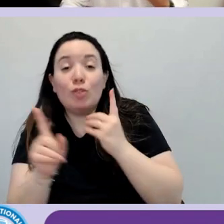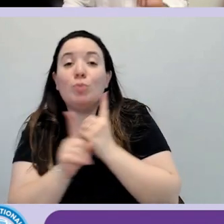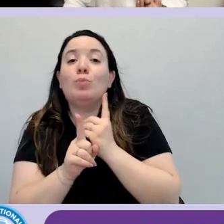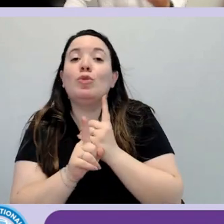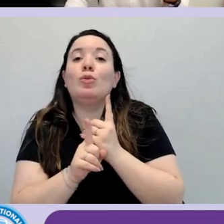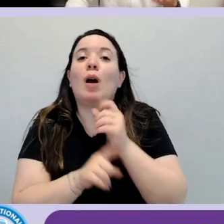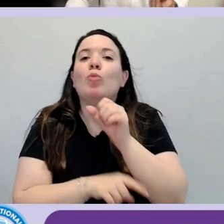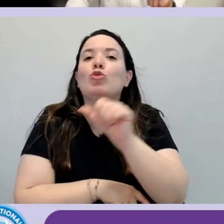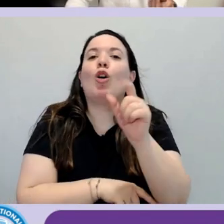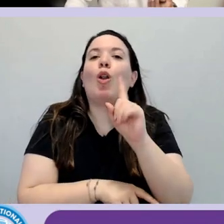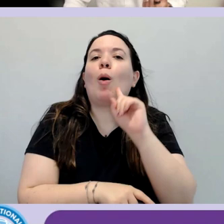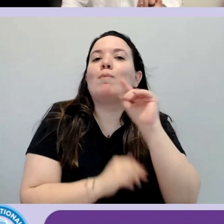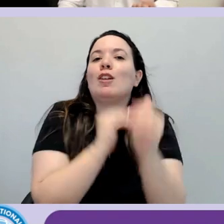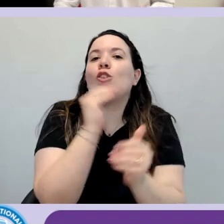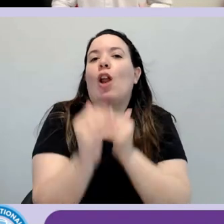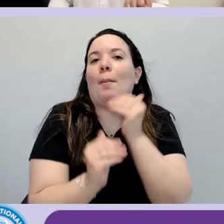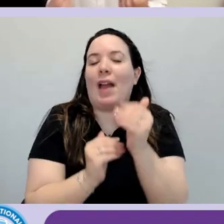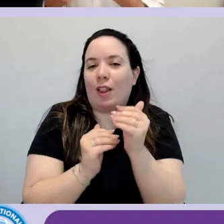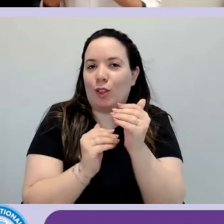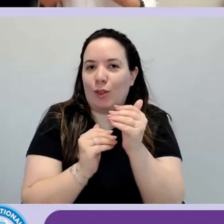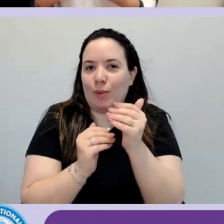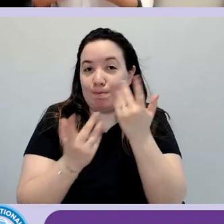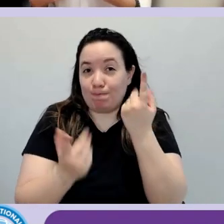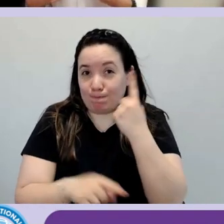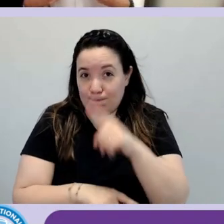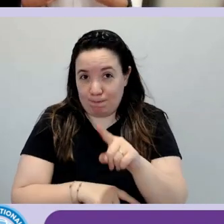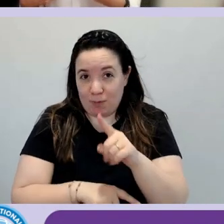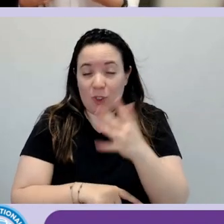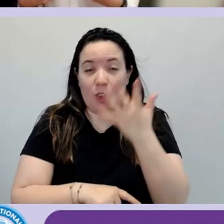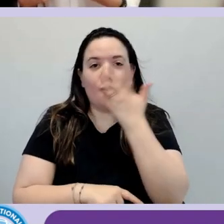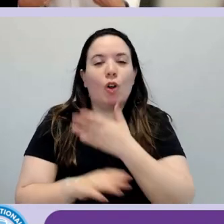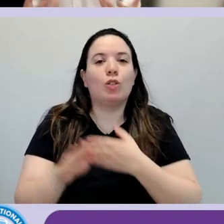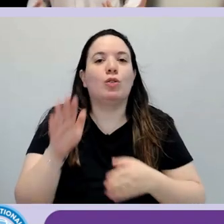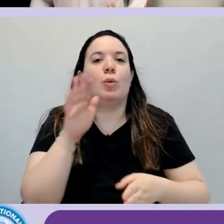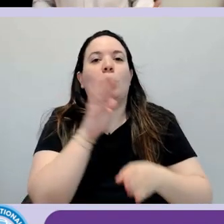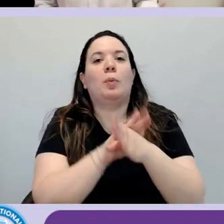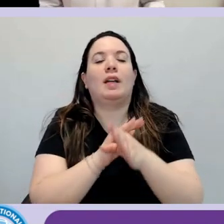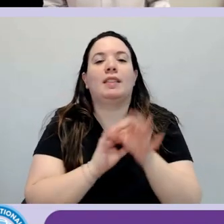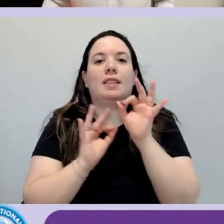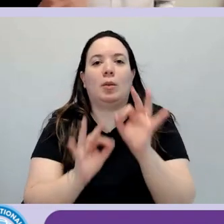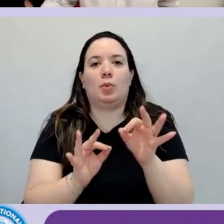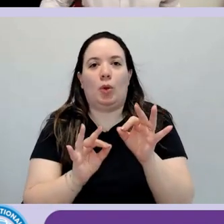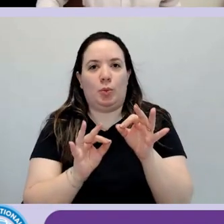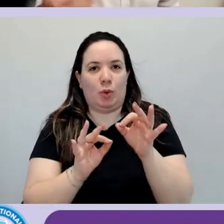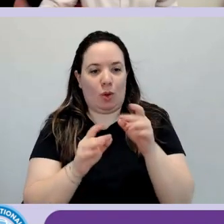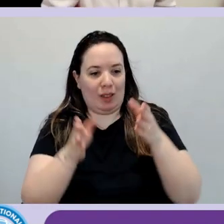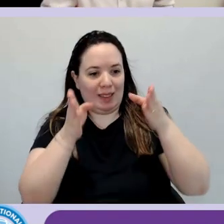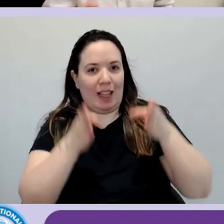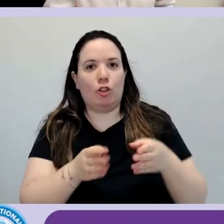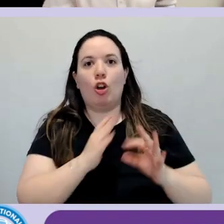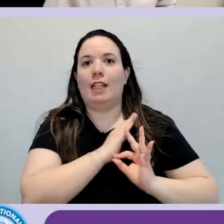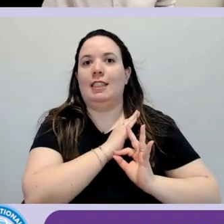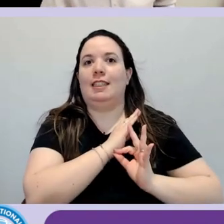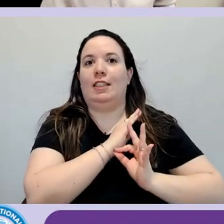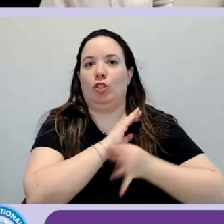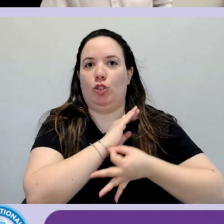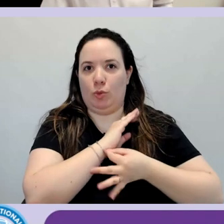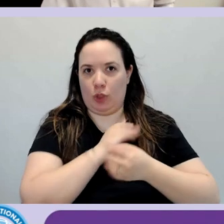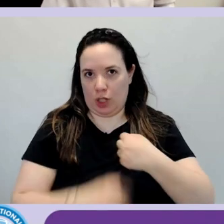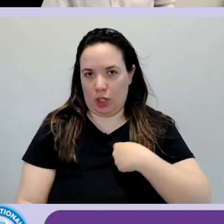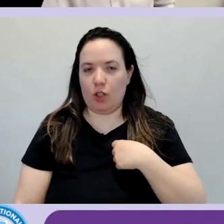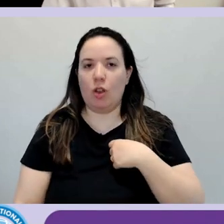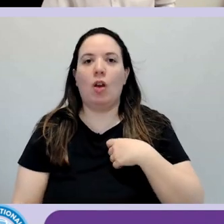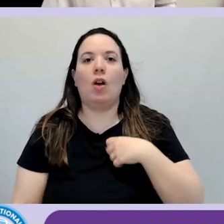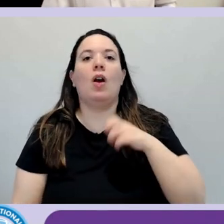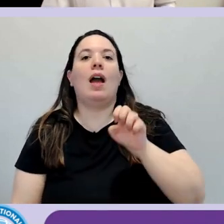parto dalla prospettiva, dall'ambito disciplinare da cui vengo. Io sono un ergonomo, esperto